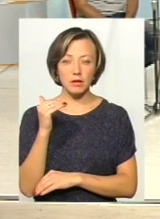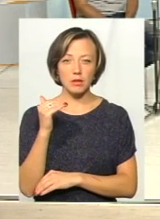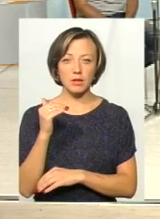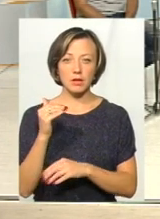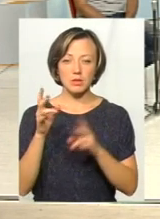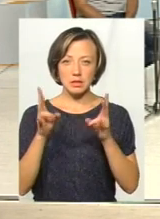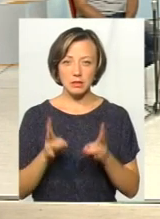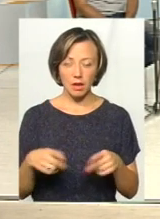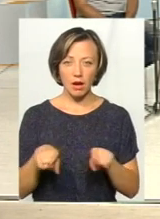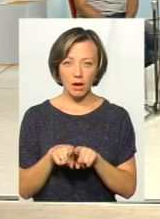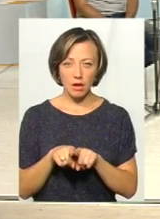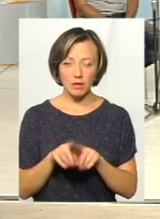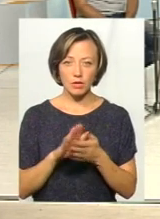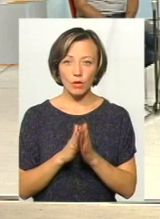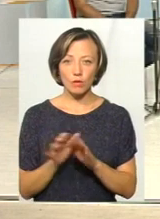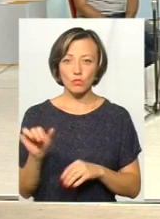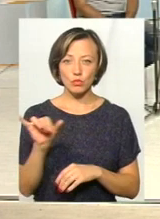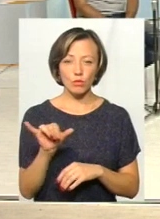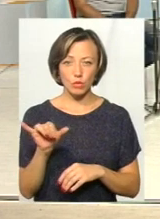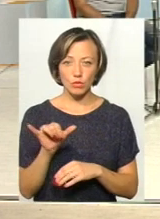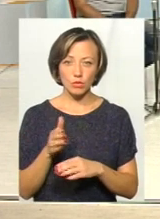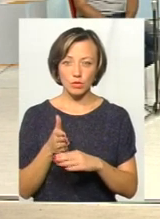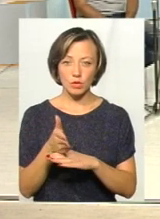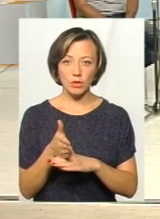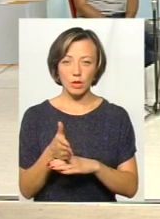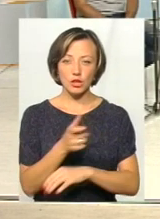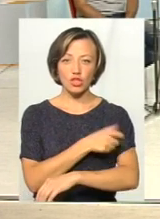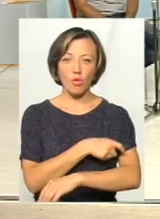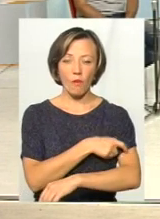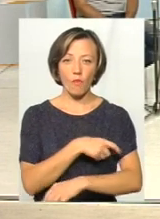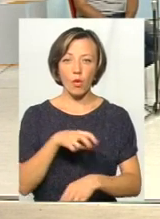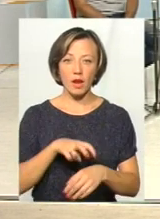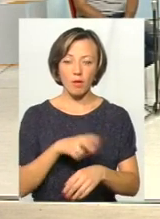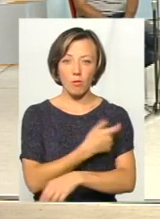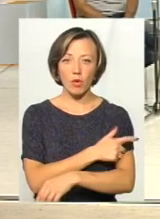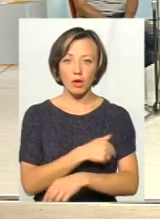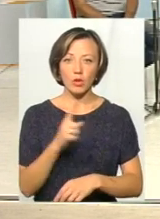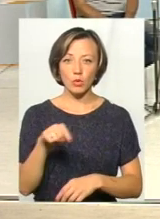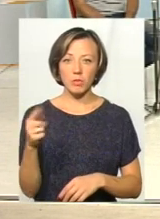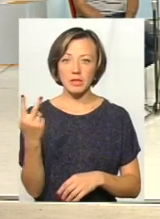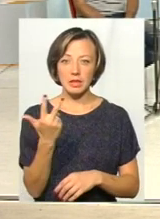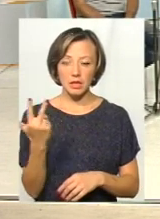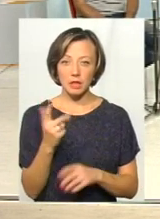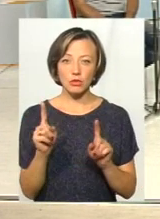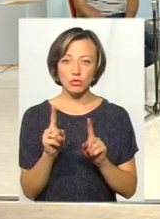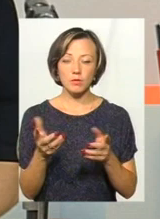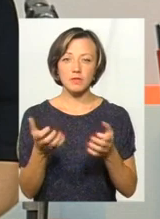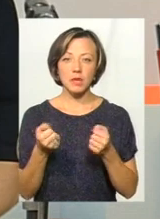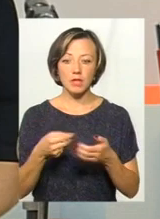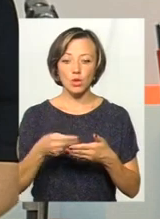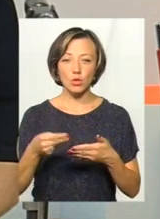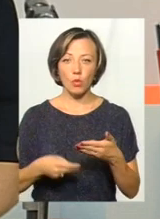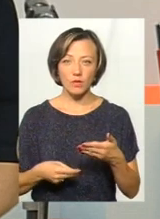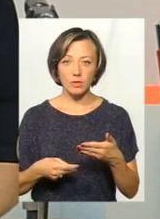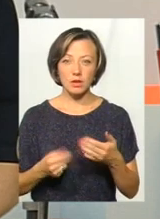така ситуація. В суботу залишали до чергового лікаря, поліфлітніку номер 3, для того, щоб дати довідку